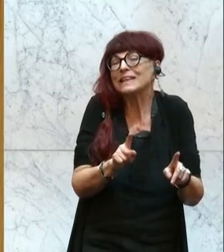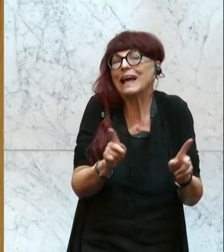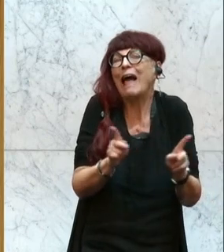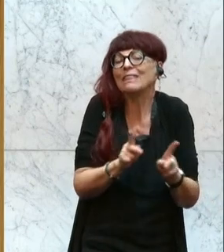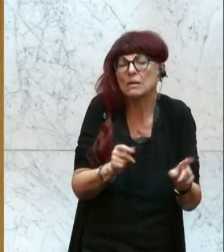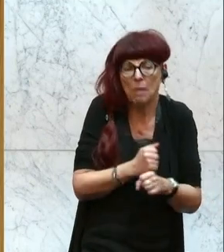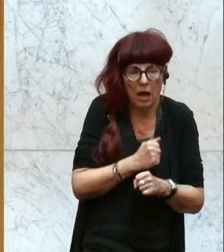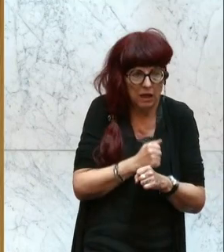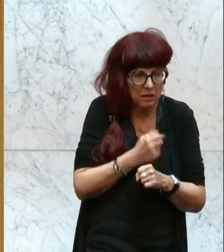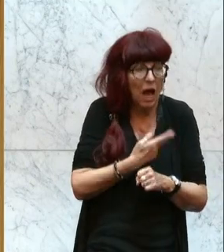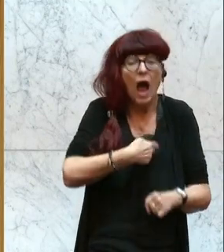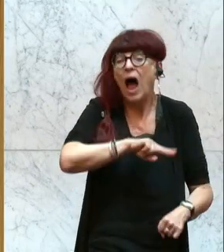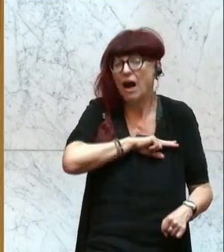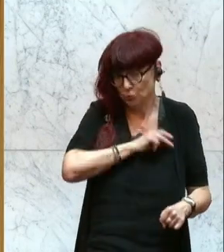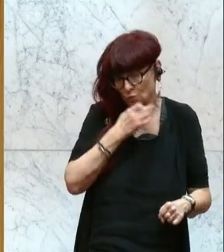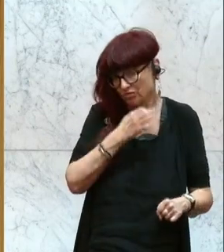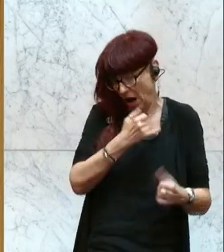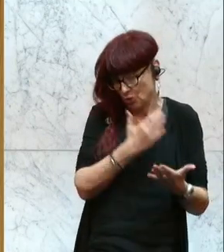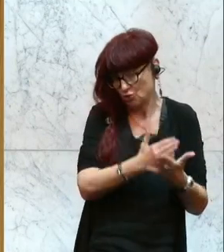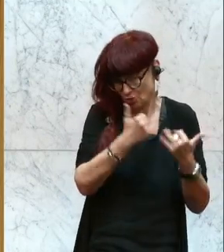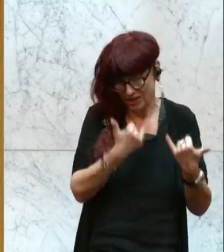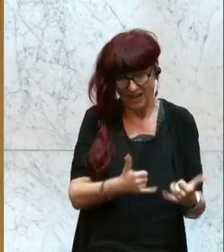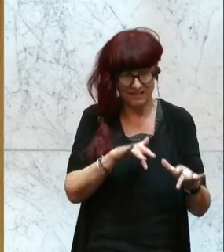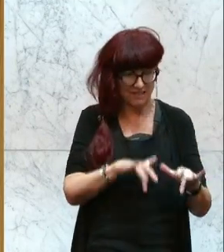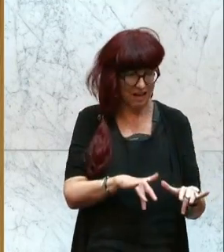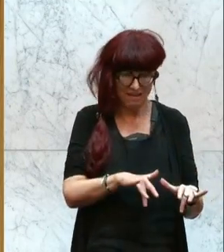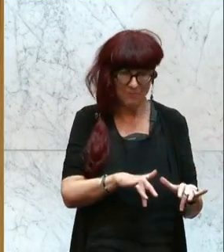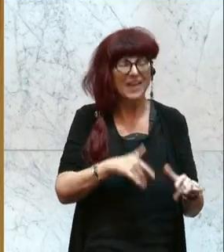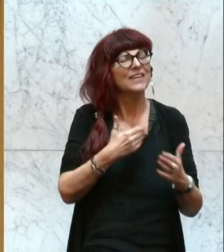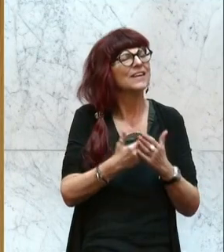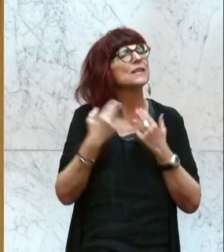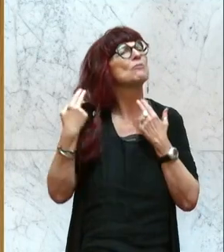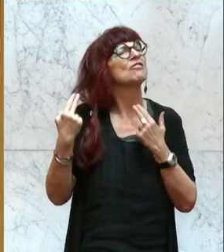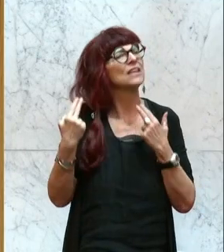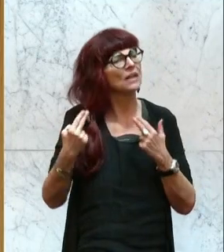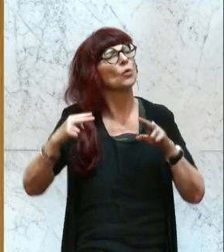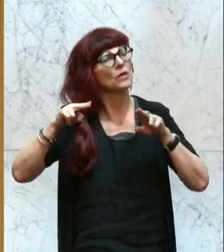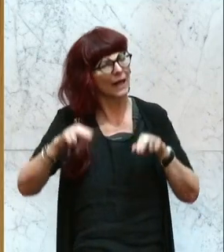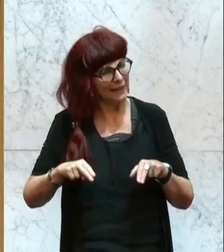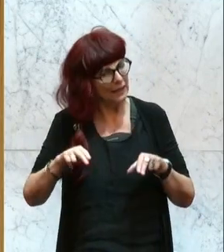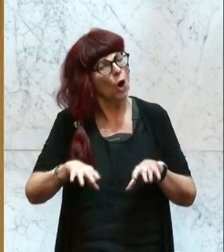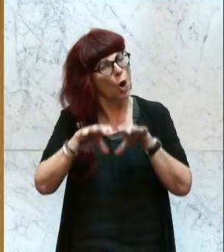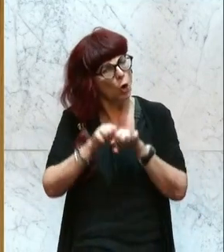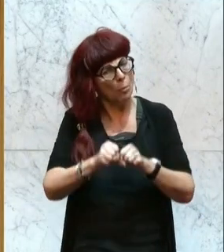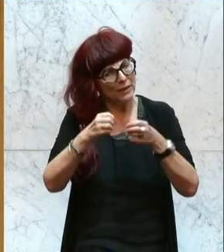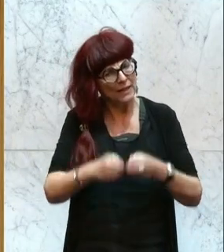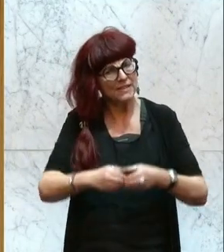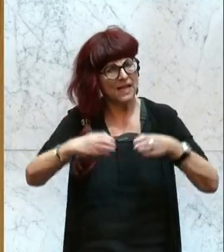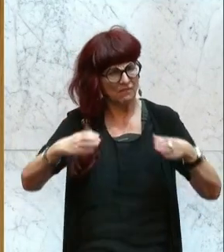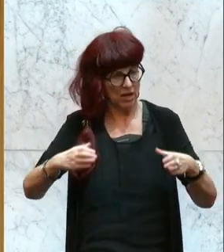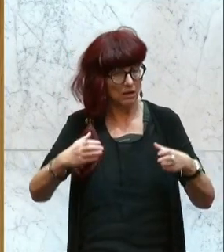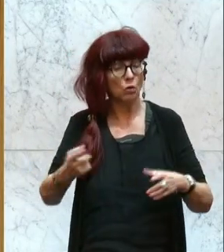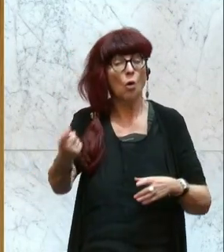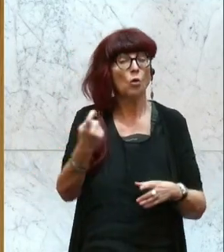Da haben wir die Haftungsfragen jetzt schon. Insoweit halte ich es für wichtig und richtig, dass man die Kompetenzen auch erweitert. Das führt ja zu einer